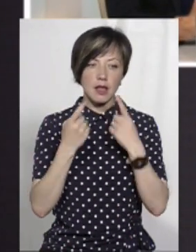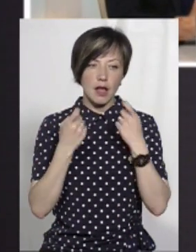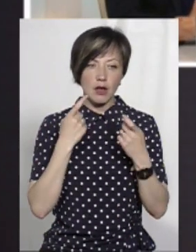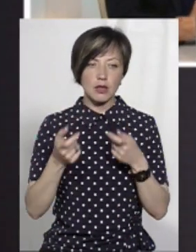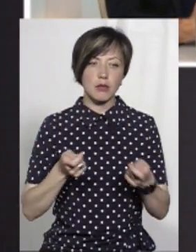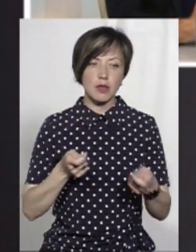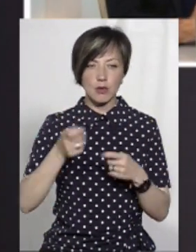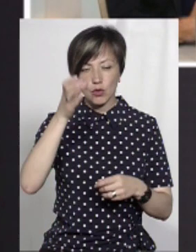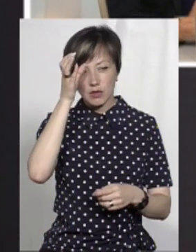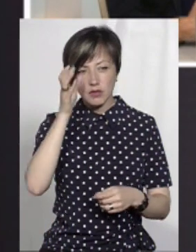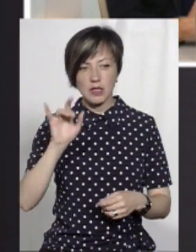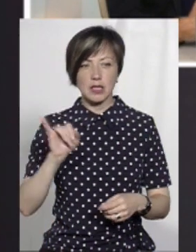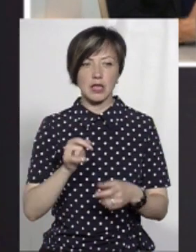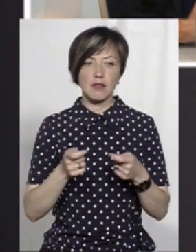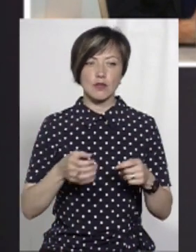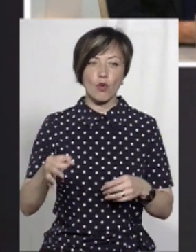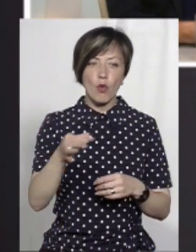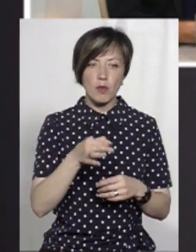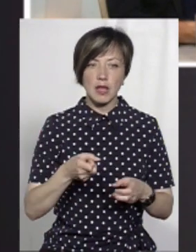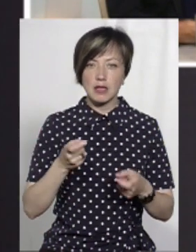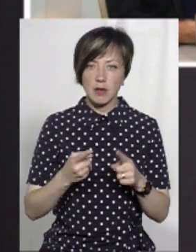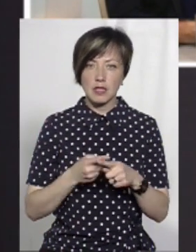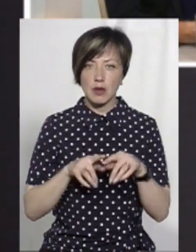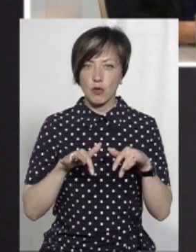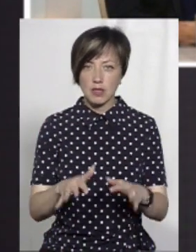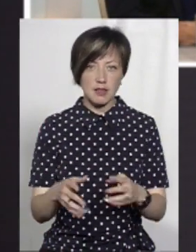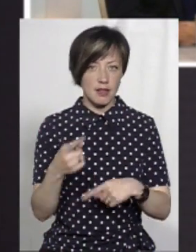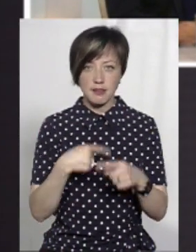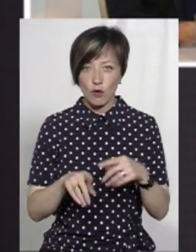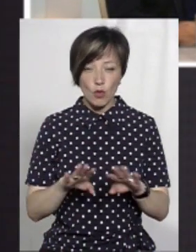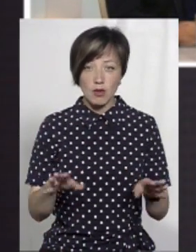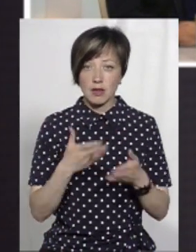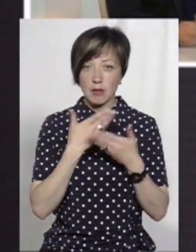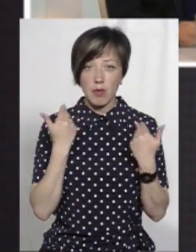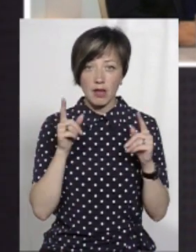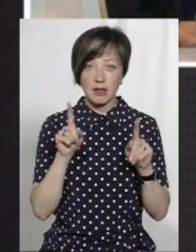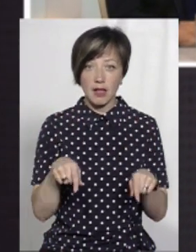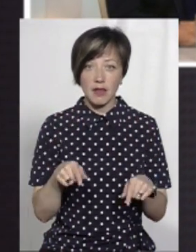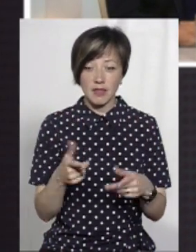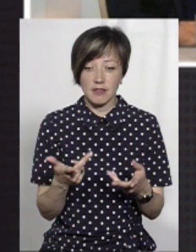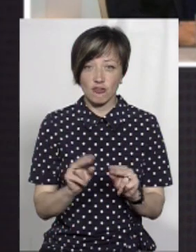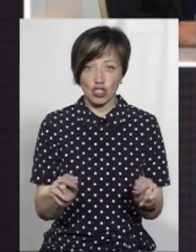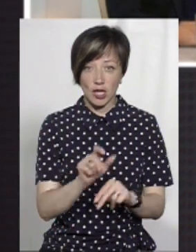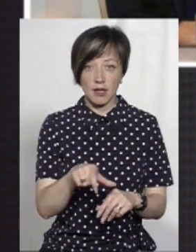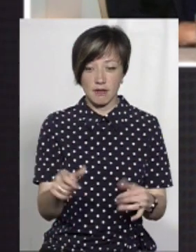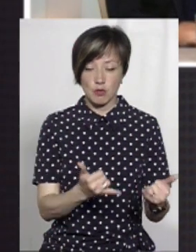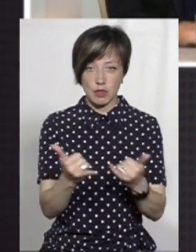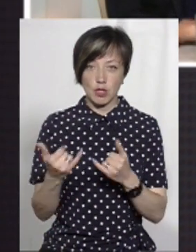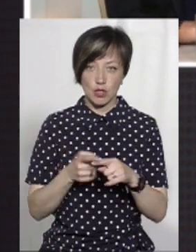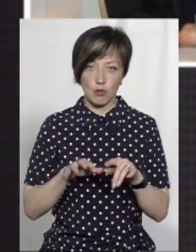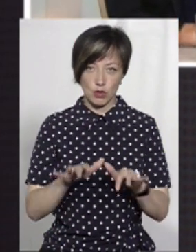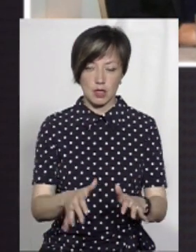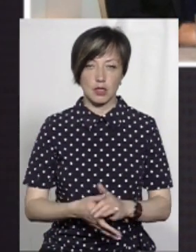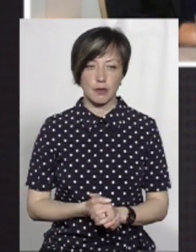Департамент освіти, і керівництво області. Але насправді цей процес не зворотній, тому що немає навіть фізичних вчителів, які забезпечать